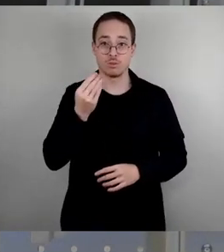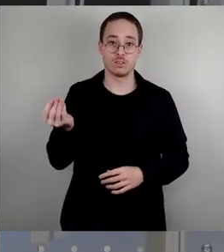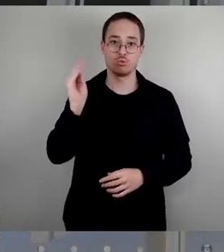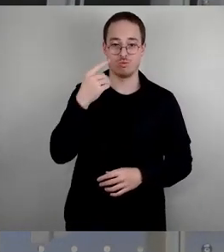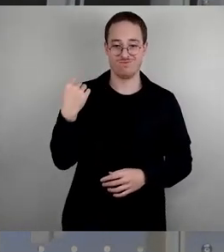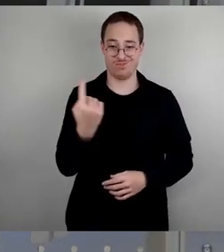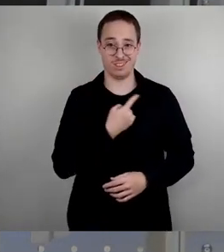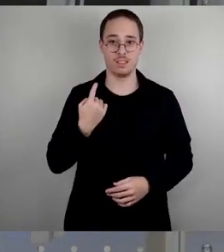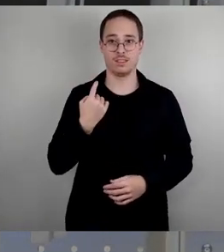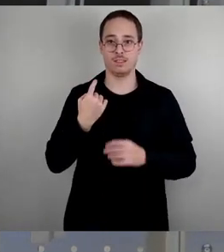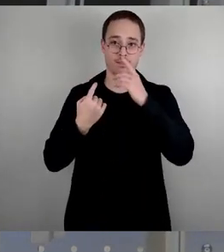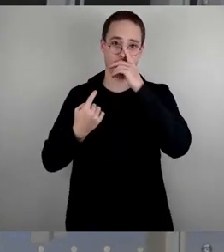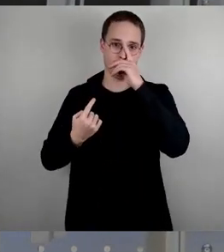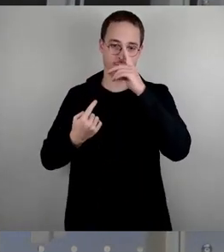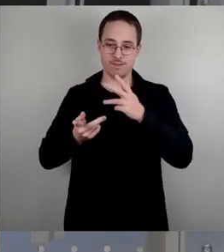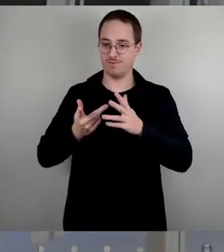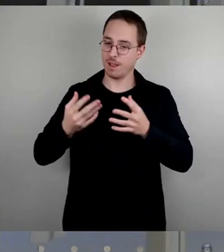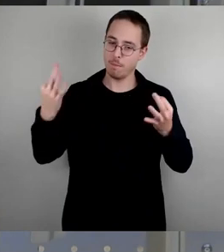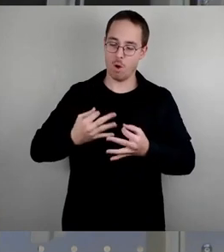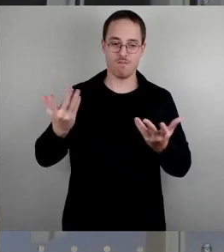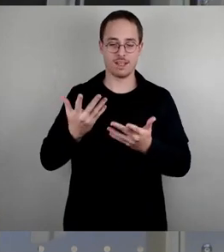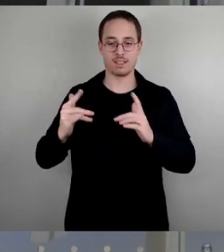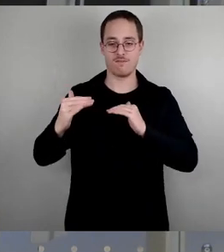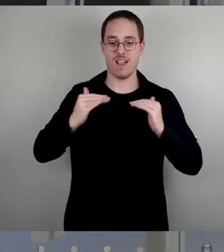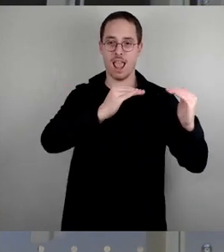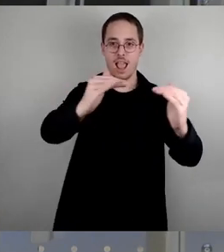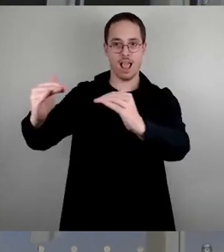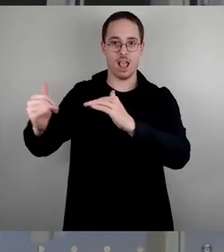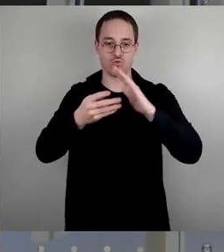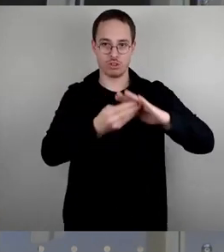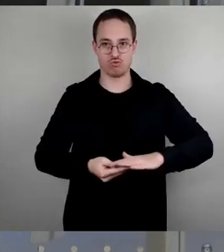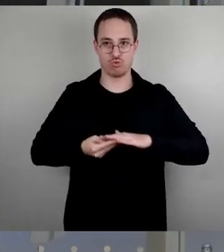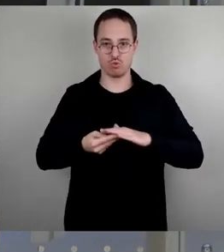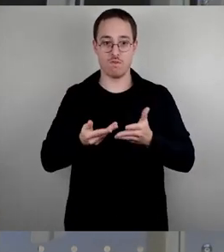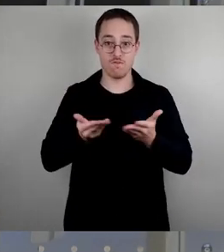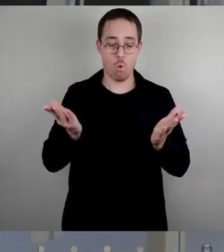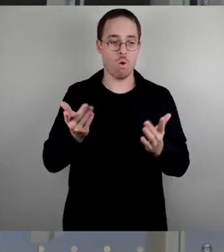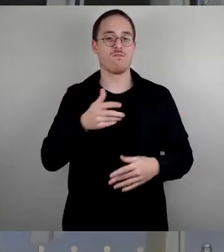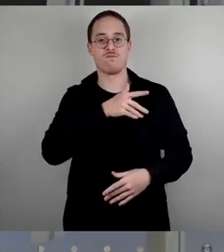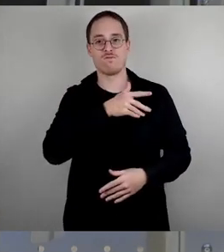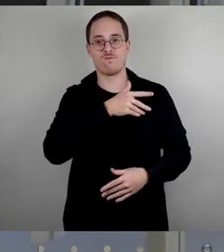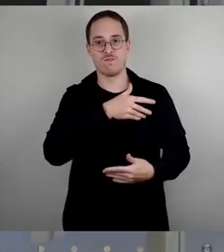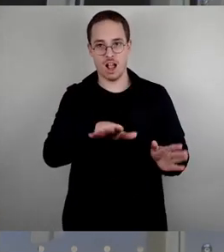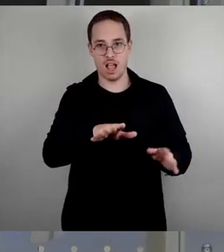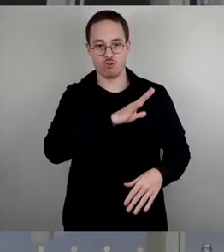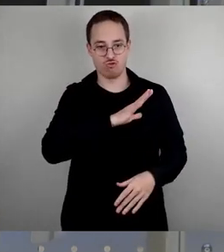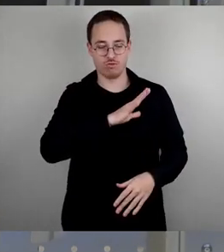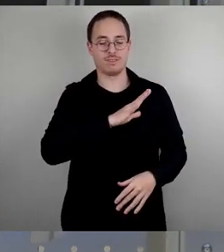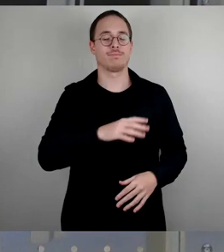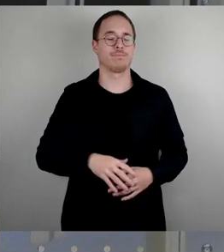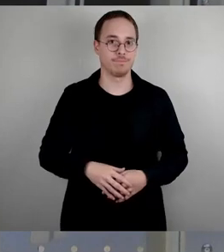auf eine faire Unterstützung vom Freistaat angewiesen. Ich habe es gerade schon gesagt, die Asylpauschale